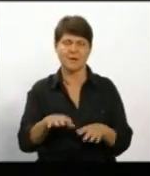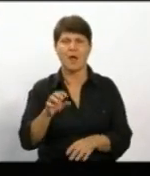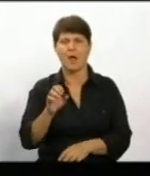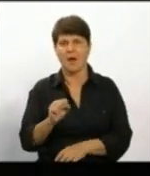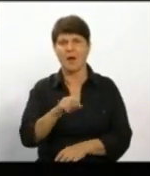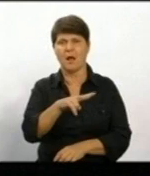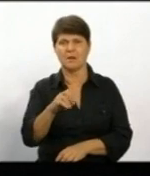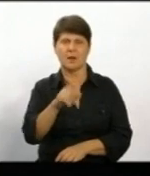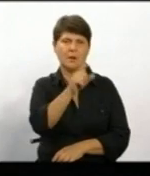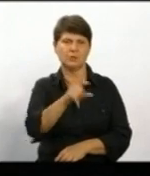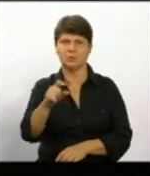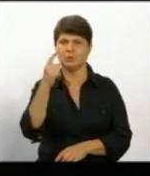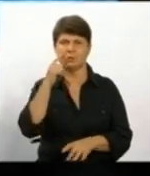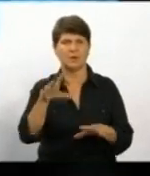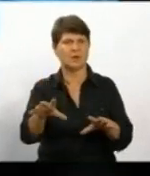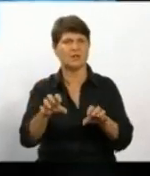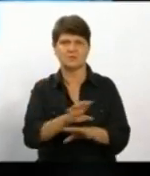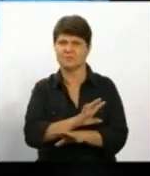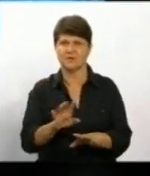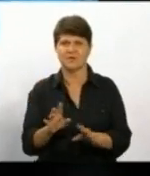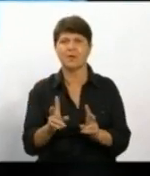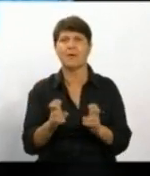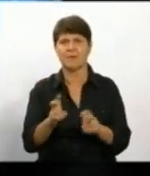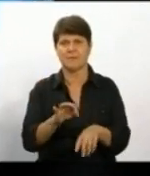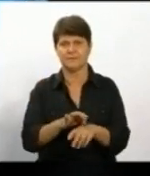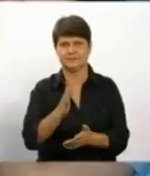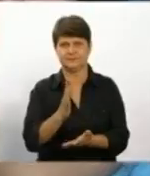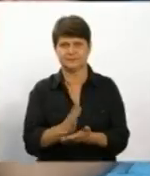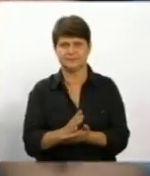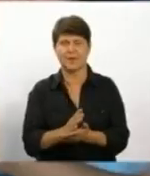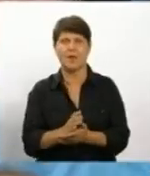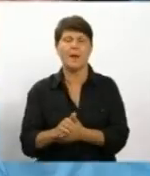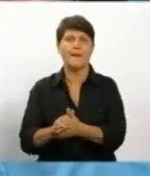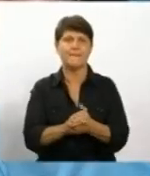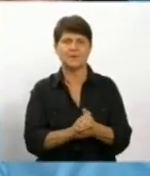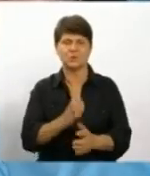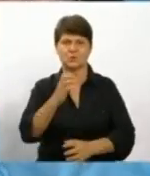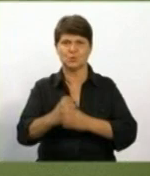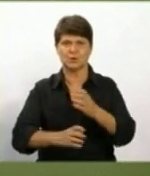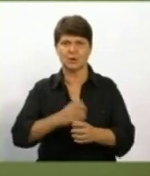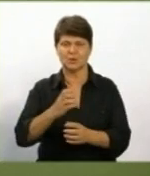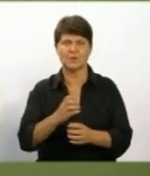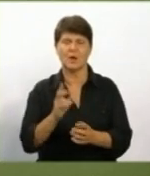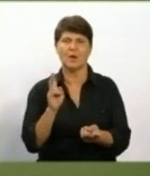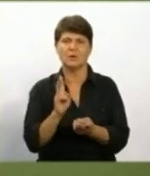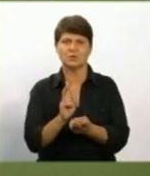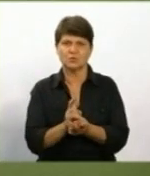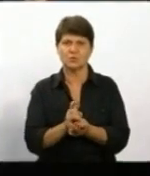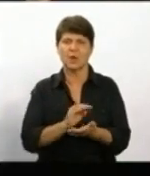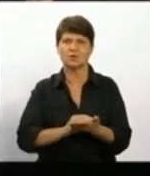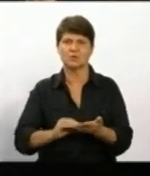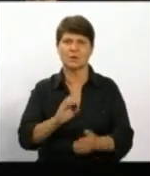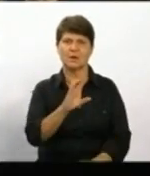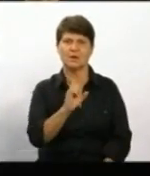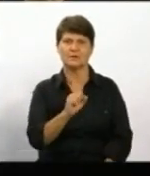не сприймає їх такими, якими вони є. Міжнародну зустріч ініціювала головна редакторка журналу «Сахарок» Тетяна Авраменко. Каже, об